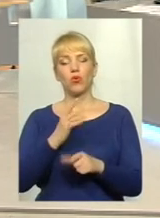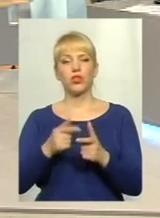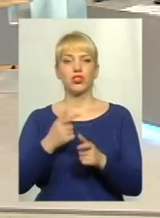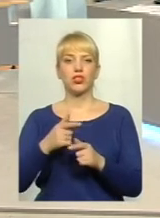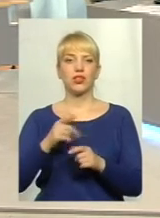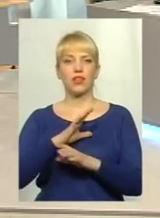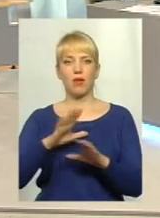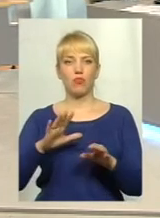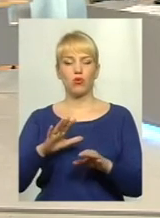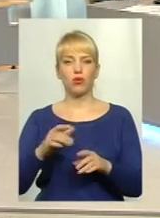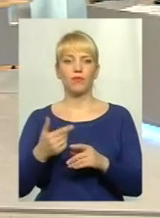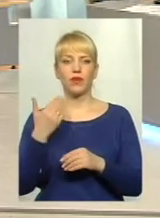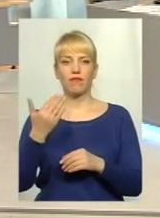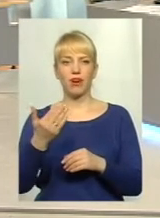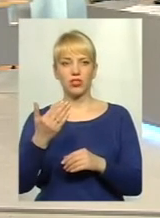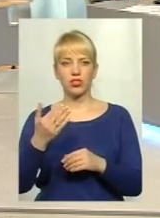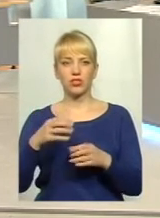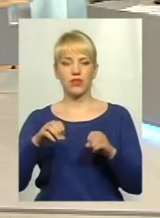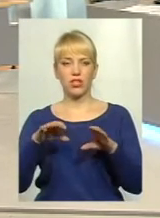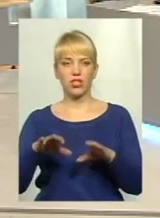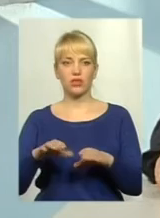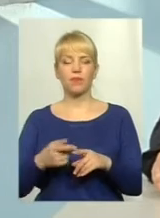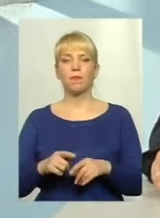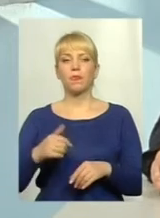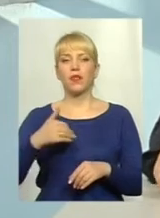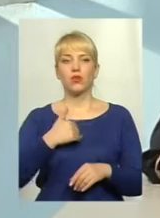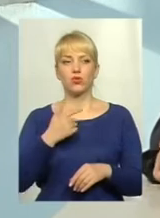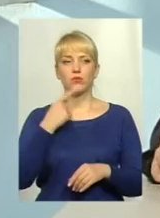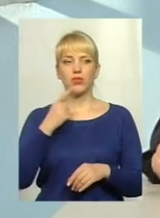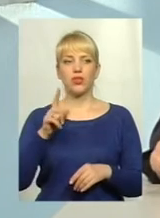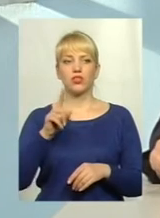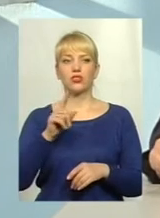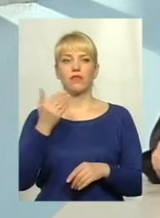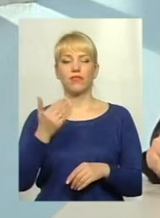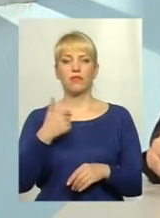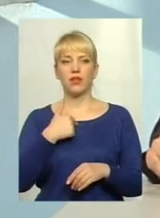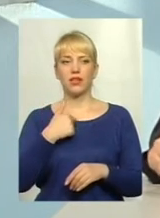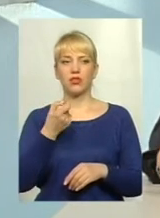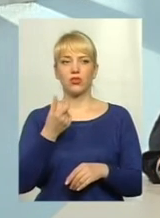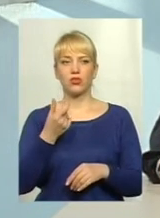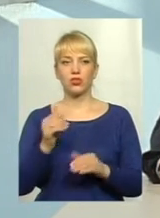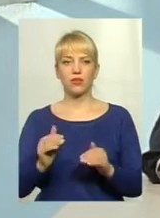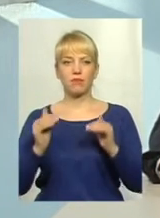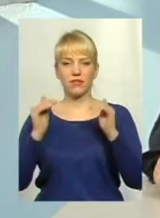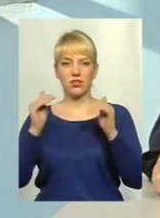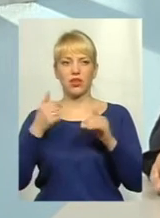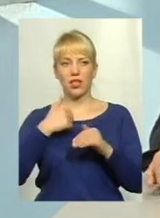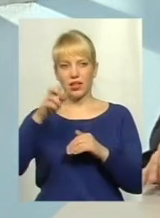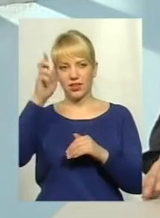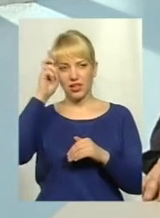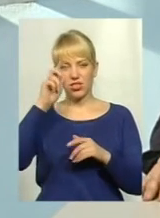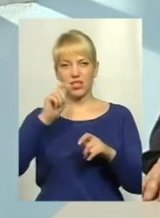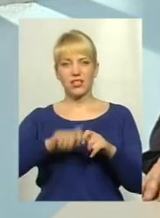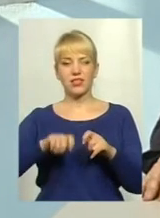їх не було? Ваш вердикт. Придусім, хотів би зазначити, Аня, що ви мене трошечки підвищили, Державної екологічної